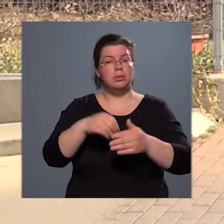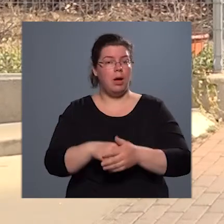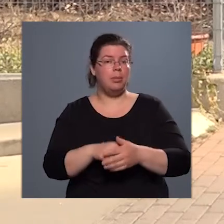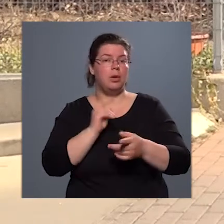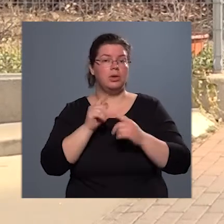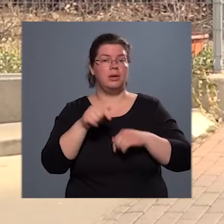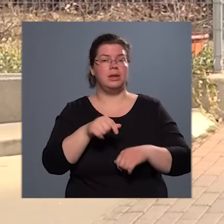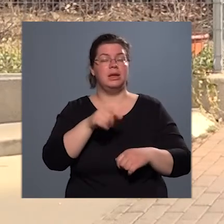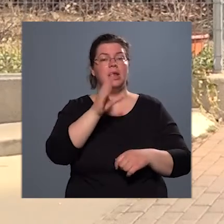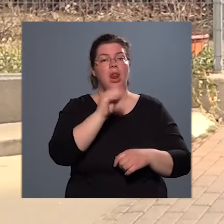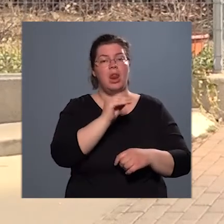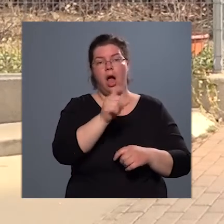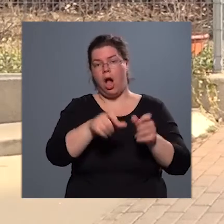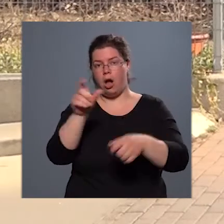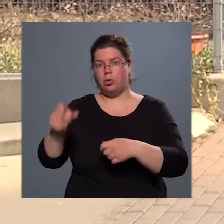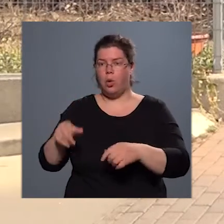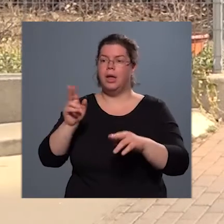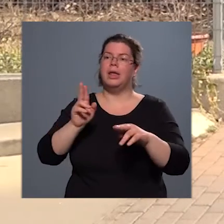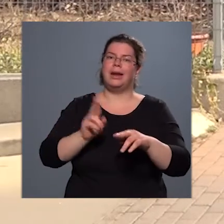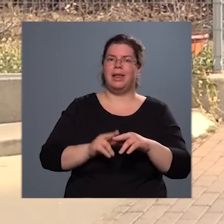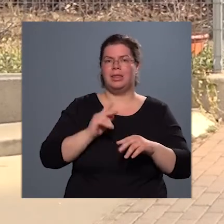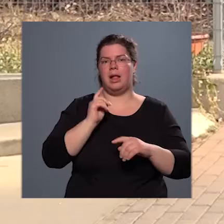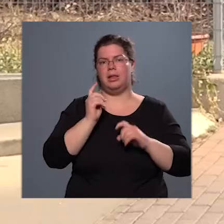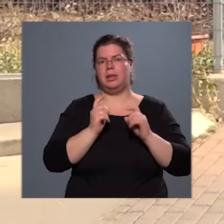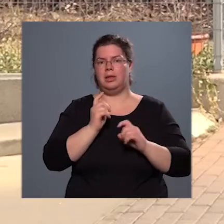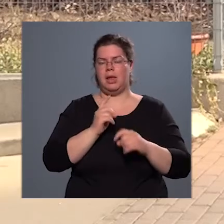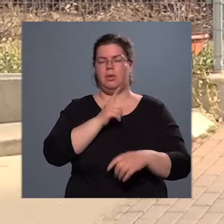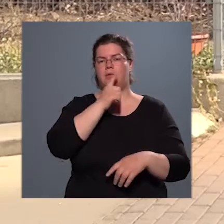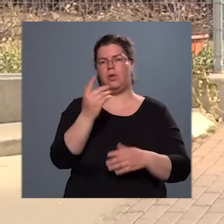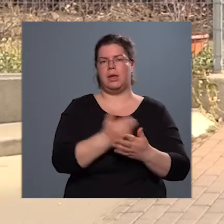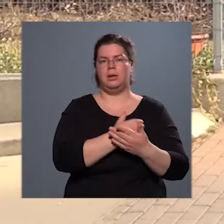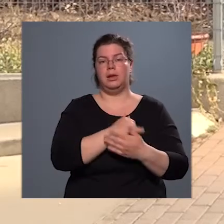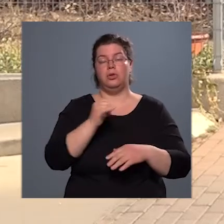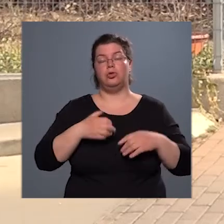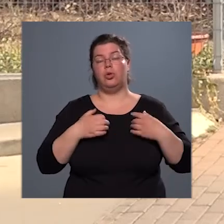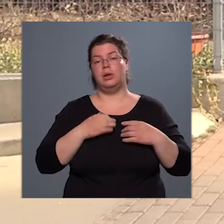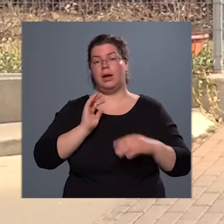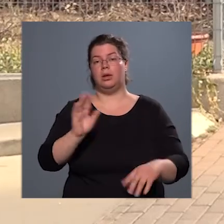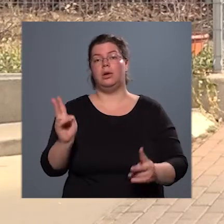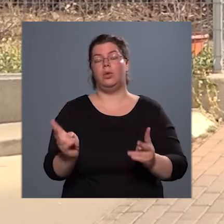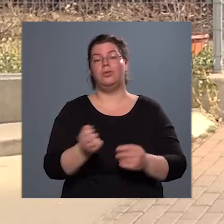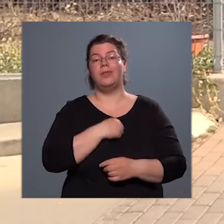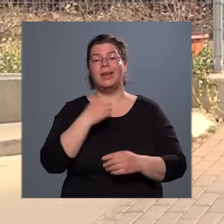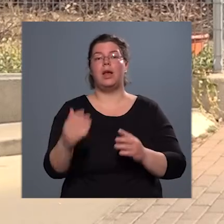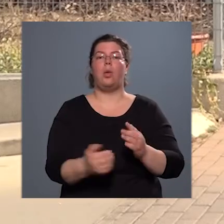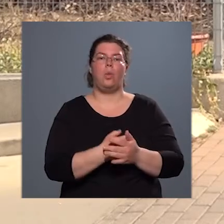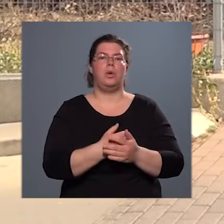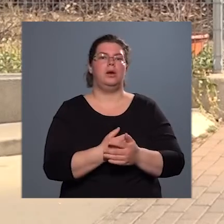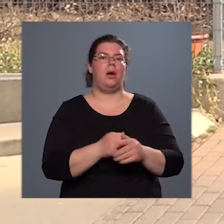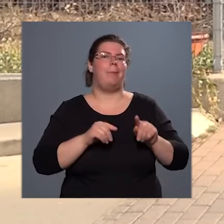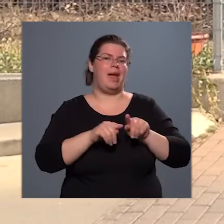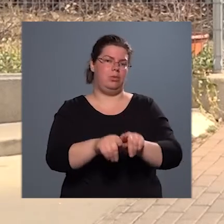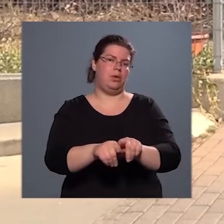hogy az itt lakók rendeltetésszerűen fogják használni, és örülnek annak, hogy végre újra párhuzamos